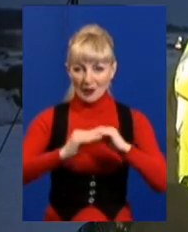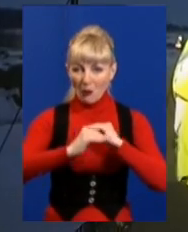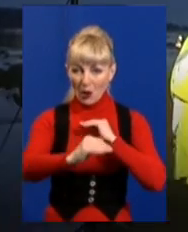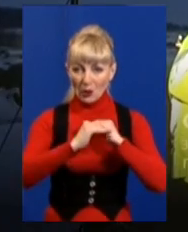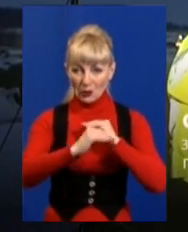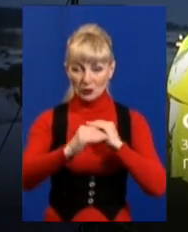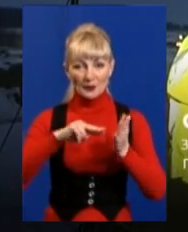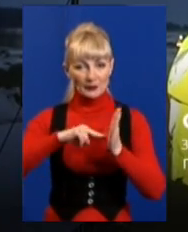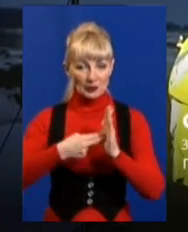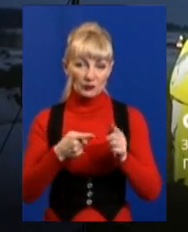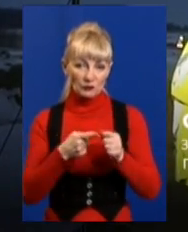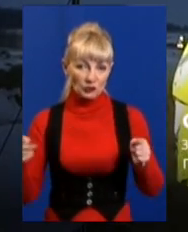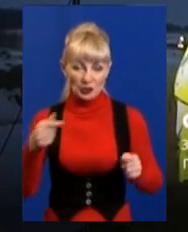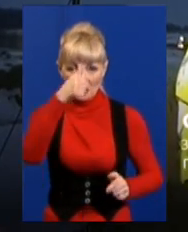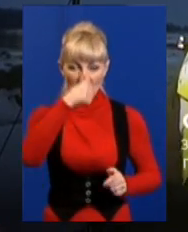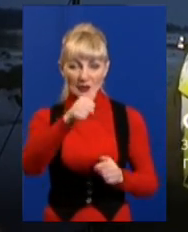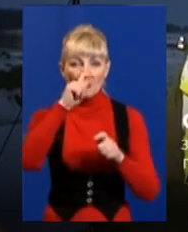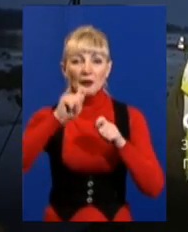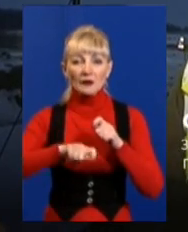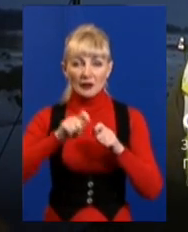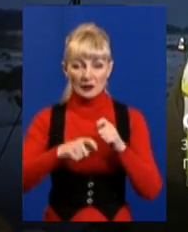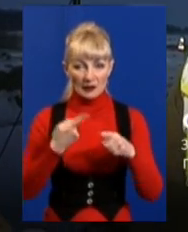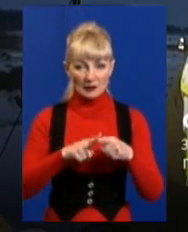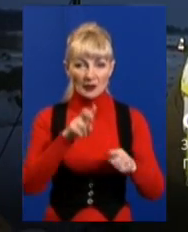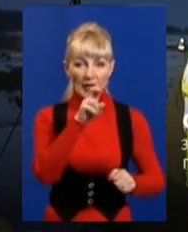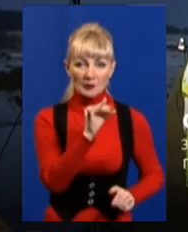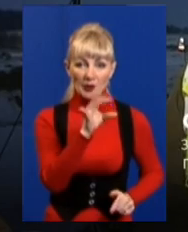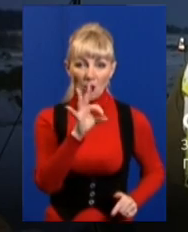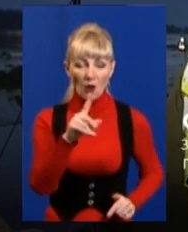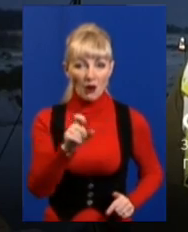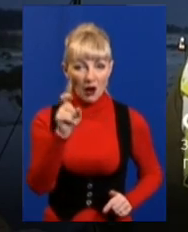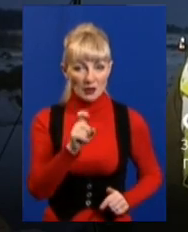протягом місяця провести тестовий режим газу і